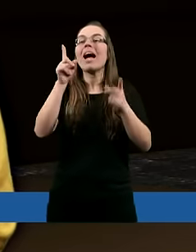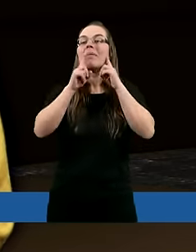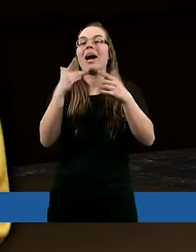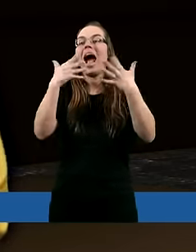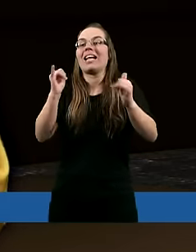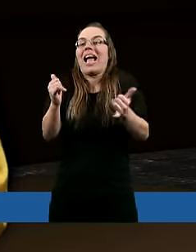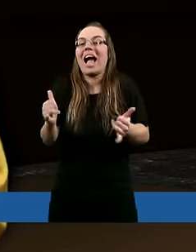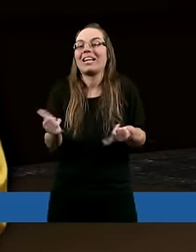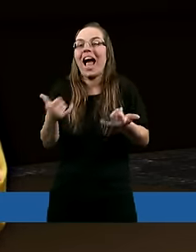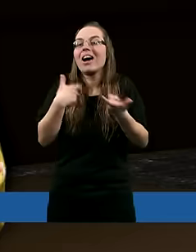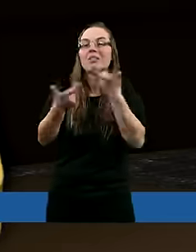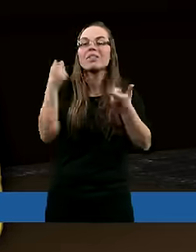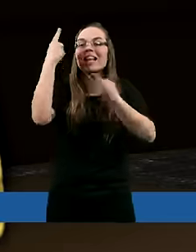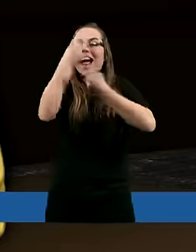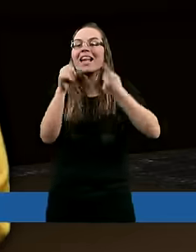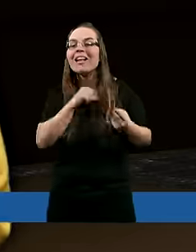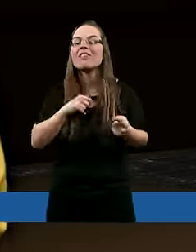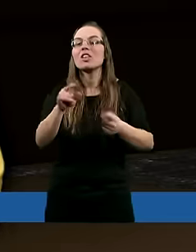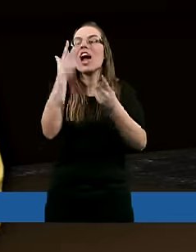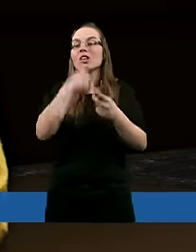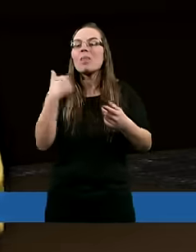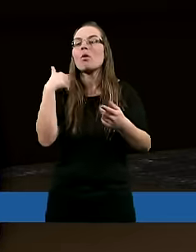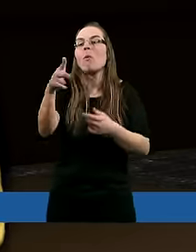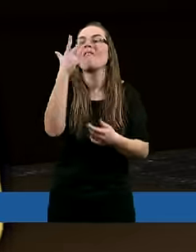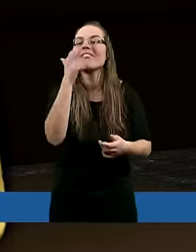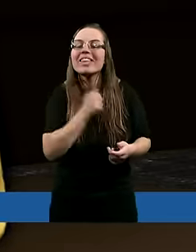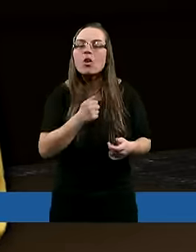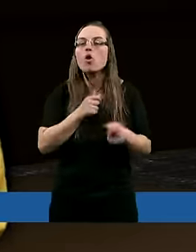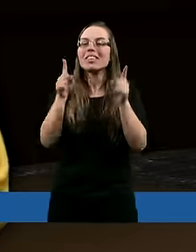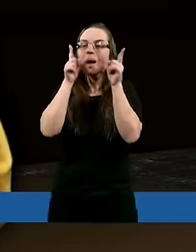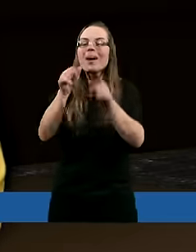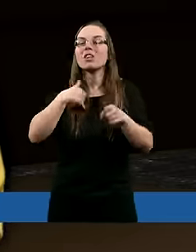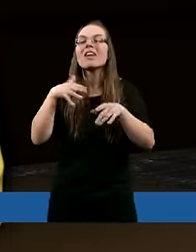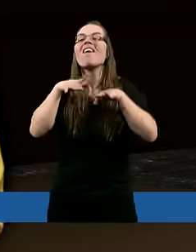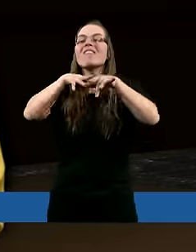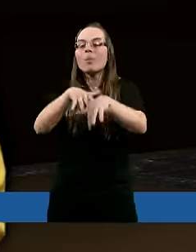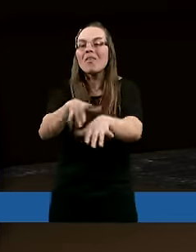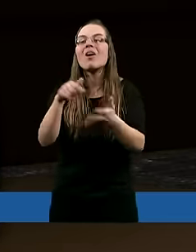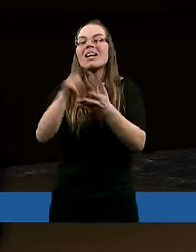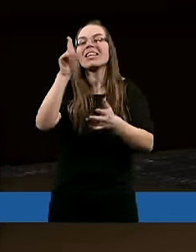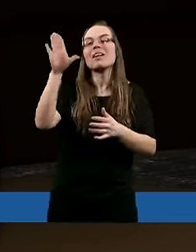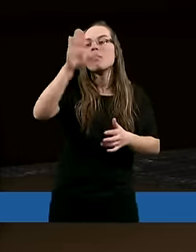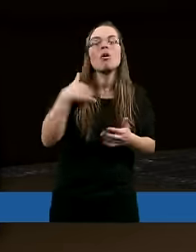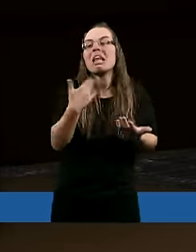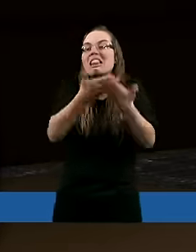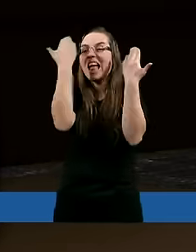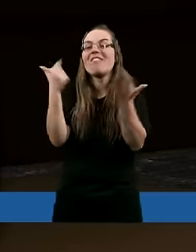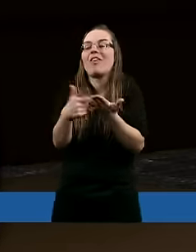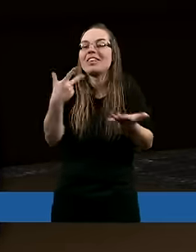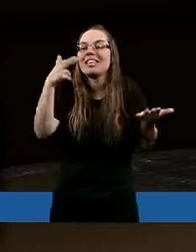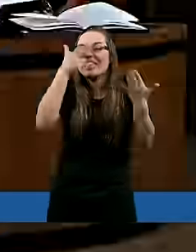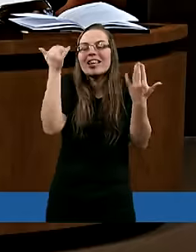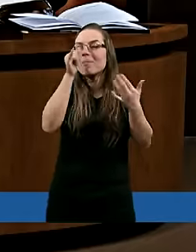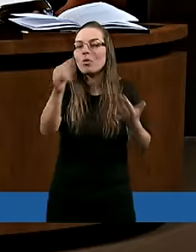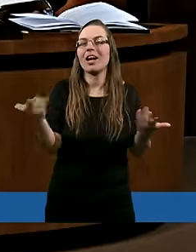chrześcijańsku, żeby to było takie widoczne, prawdziwe i wypływało właśnie z Boga. Nie wiem. A to ja